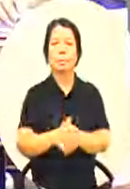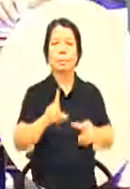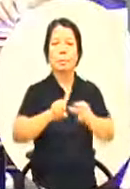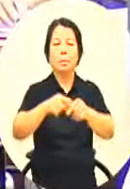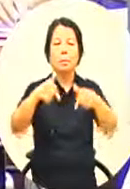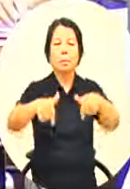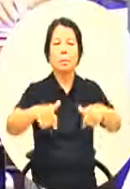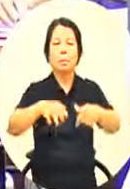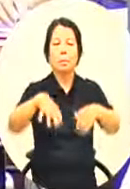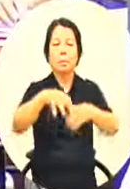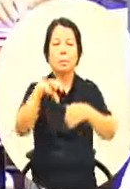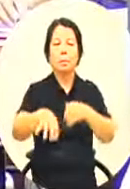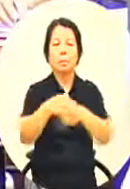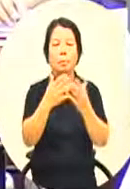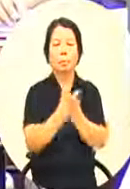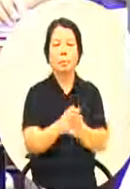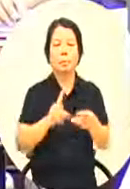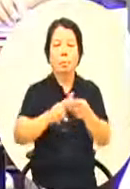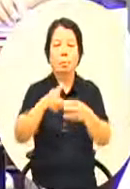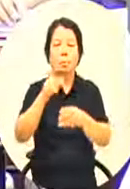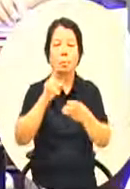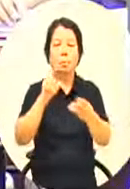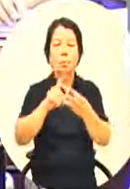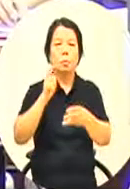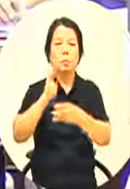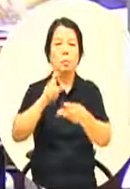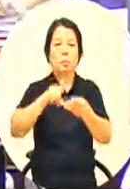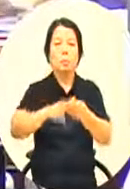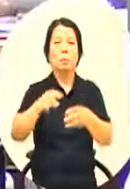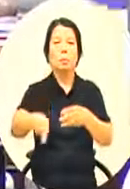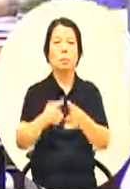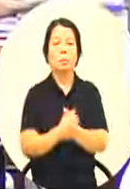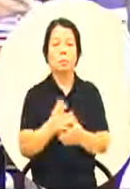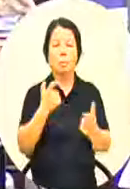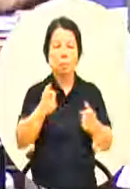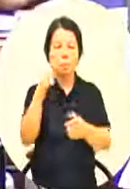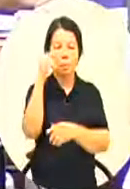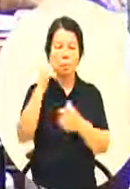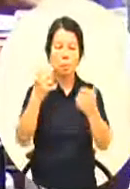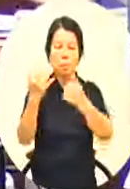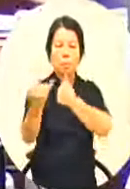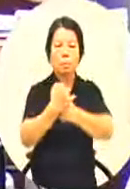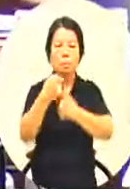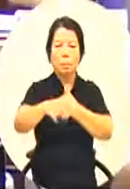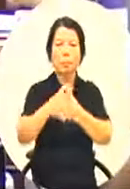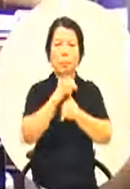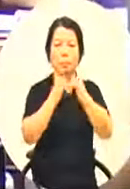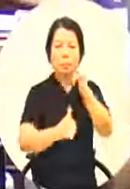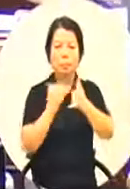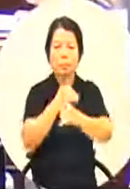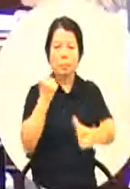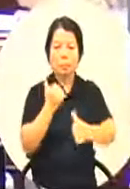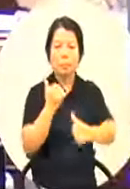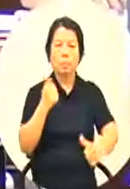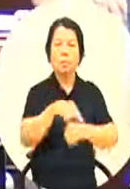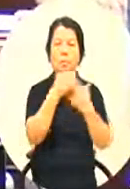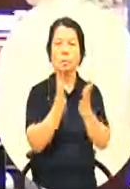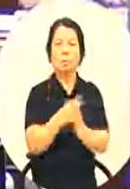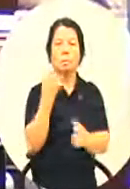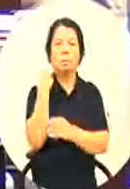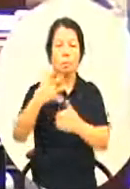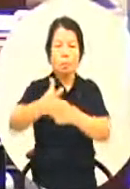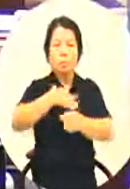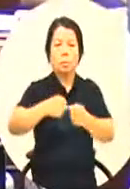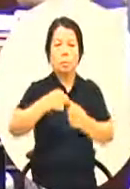的台商为主,在东南亚布局的另外就是我们的新住民跟新二代,高雄是大概都是全国第二位所以